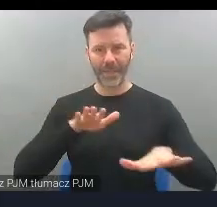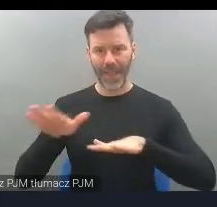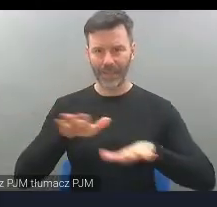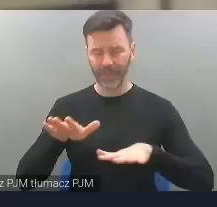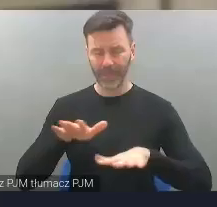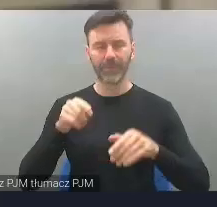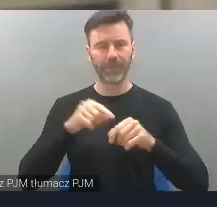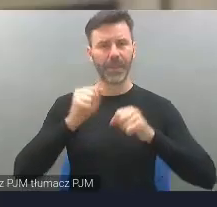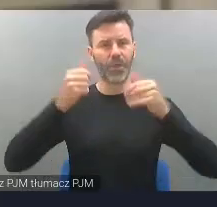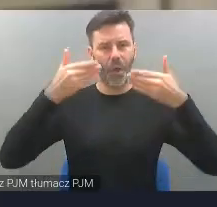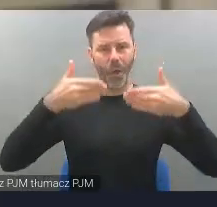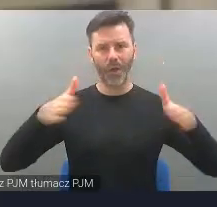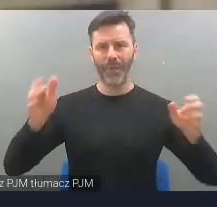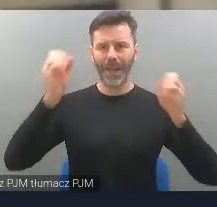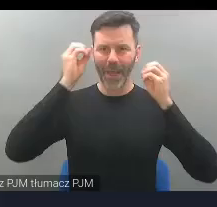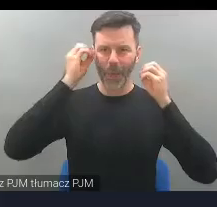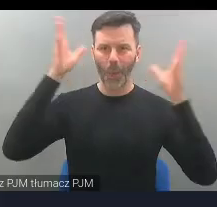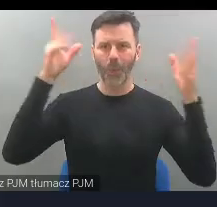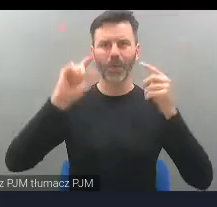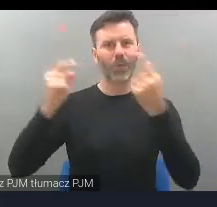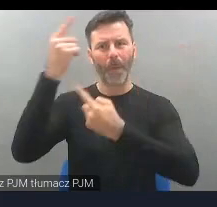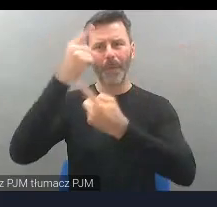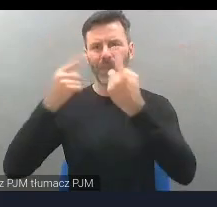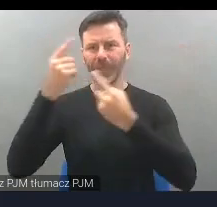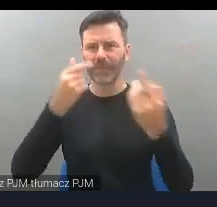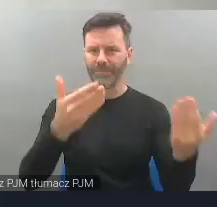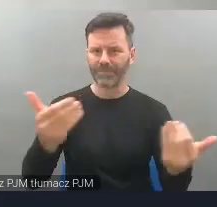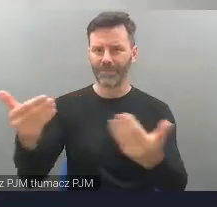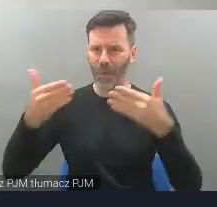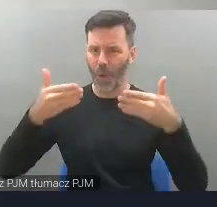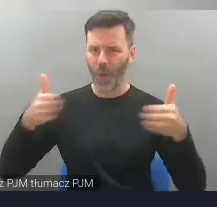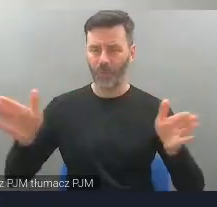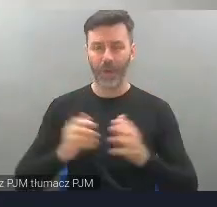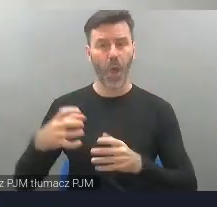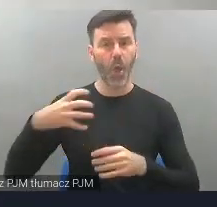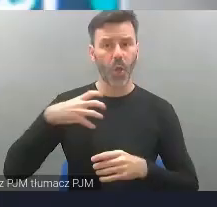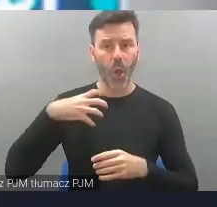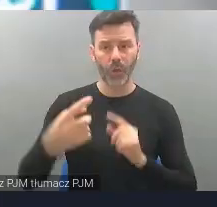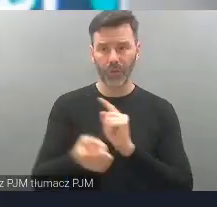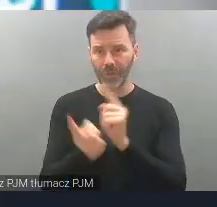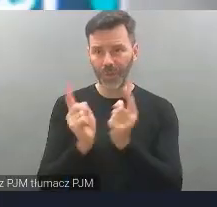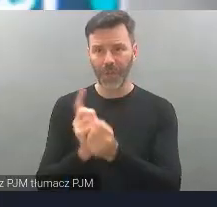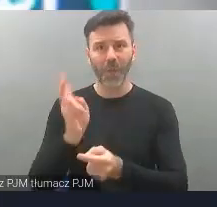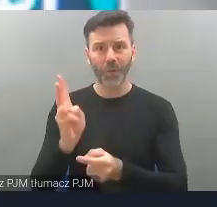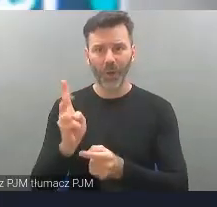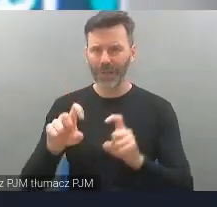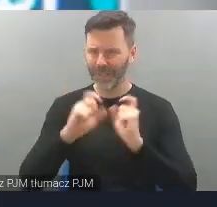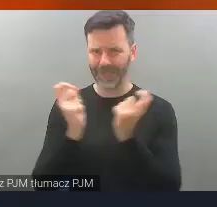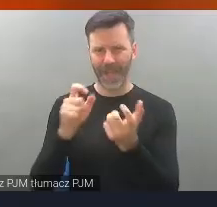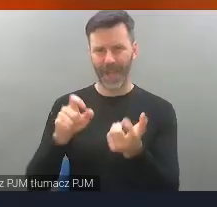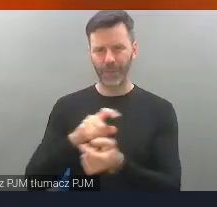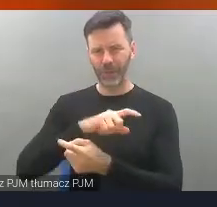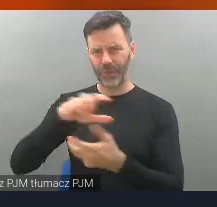galerii, uczestnikami spotkań są ludzie z całego świata, z różnych obszarów społecznych, reprezentujący różne koncepcje i odmienne